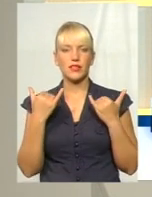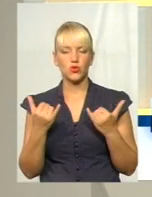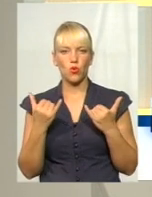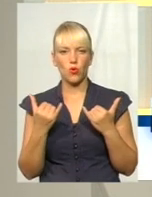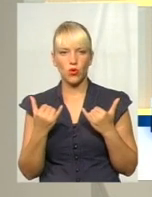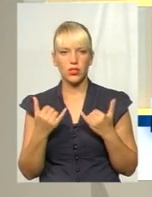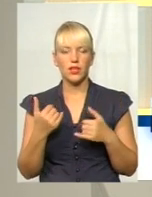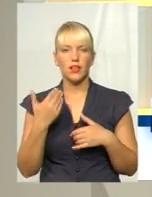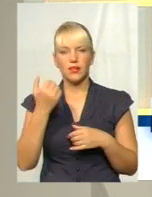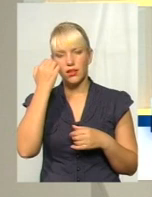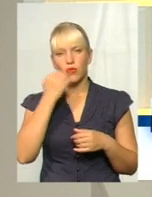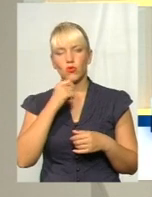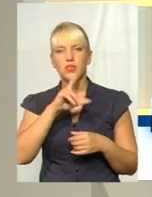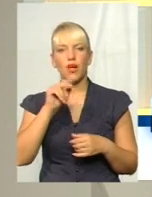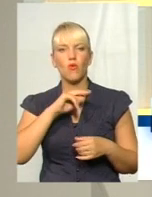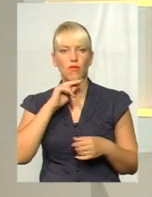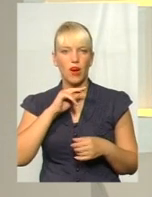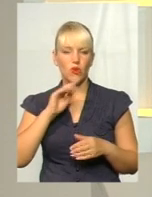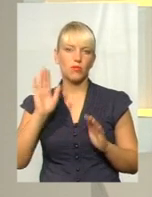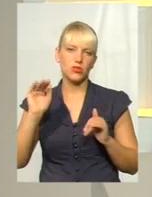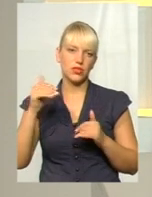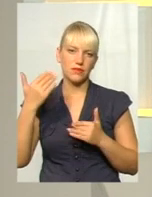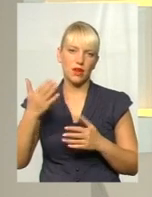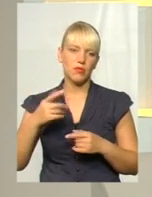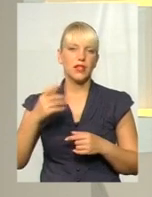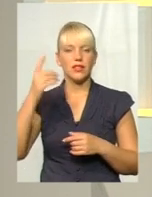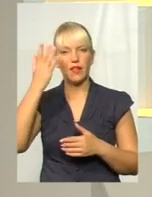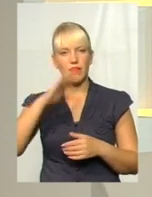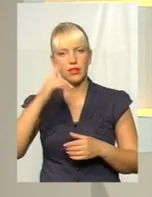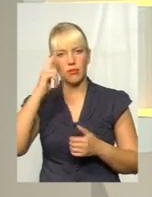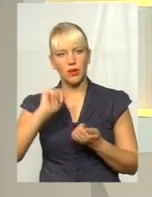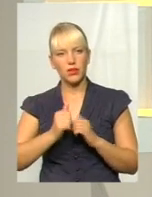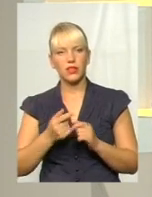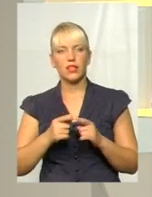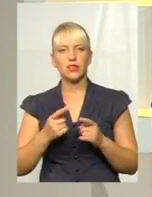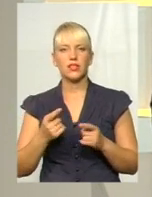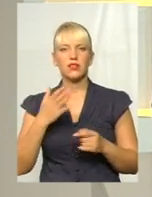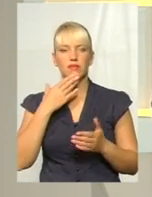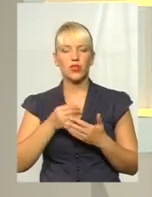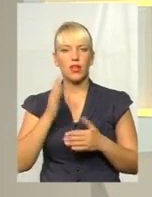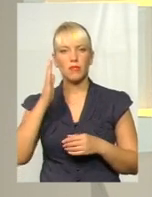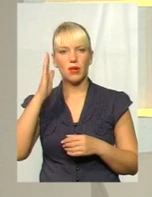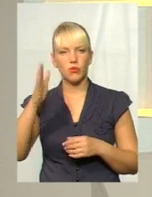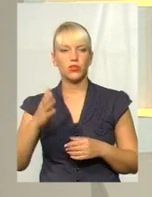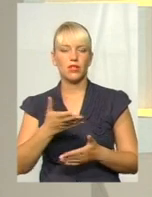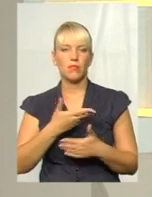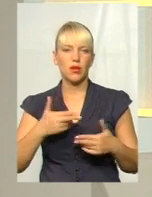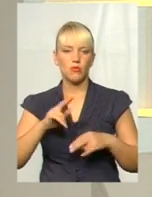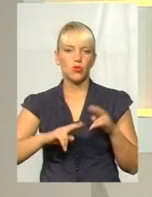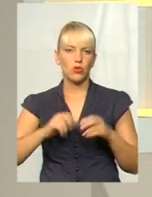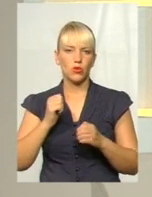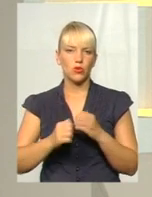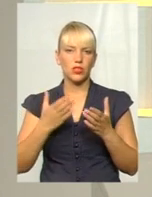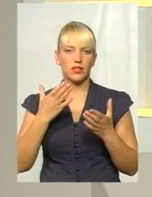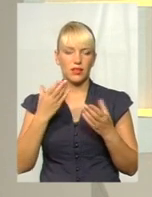я дякую вам за увагу і прощаюсь. Давайте пам'ятати, що своє майбутнє ми будуємо кожен